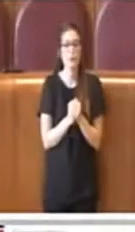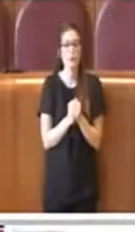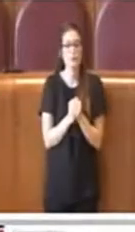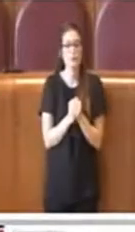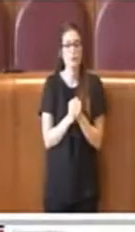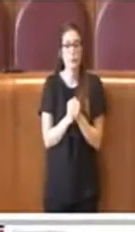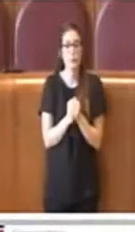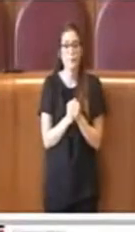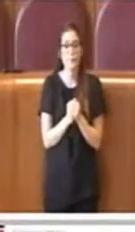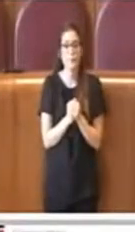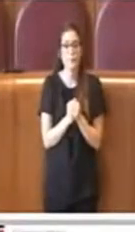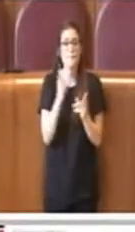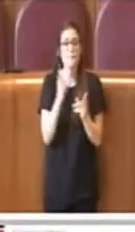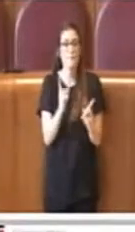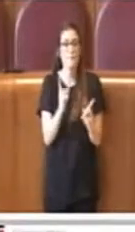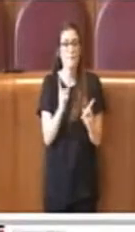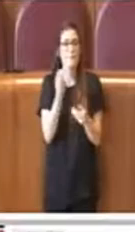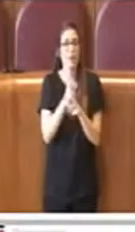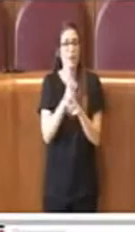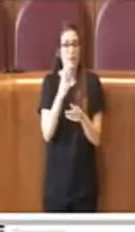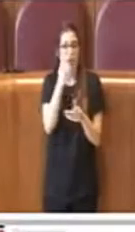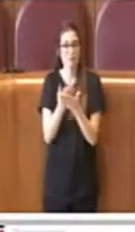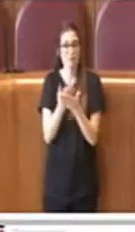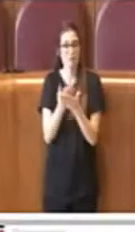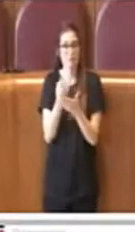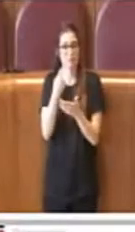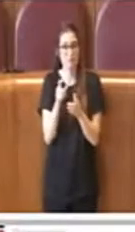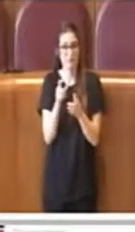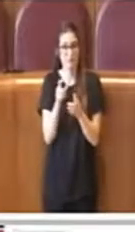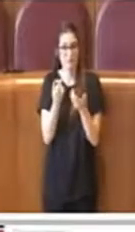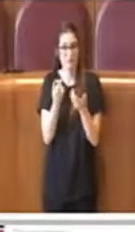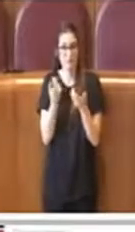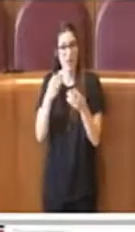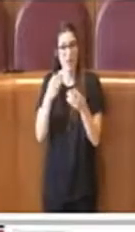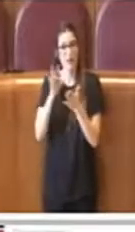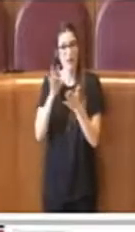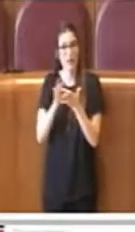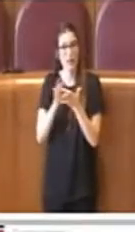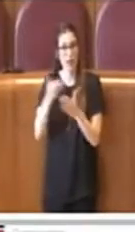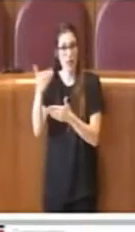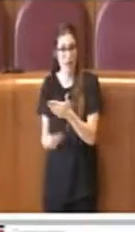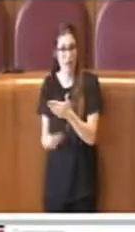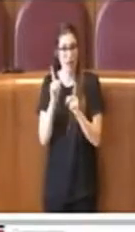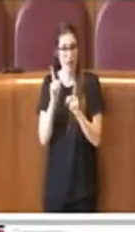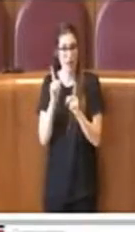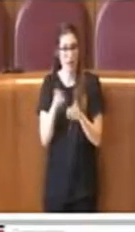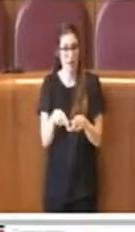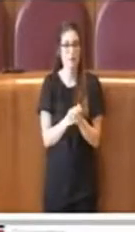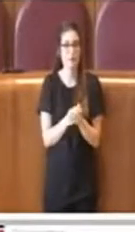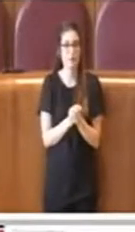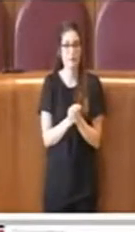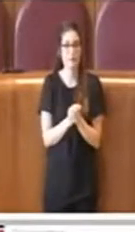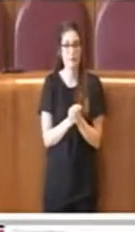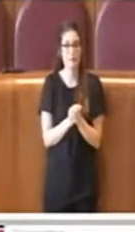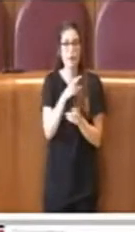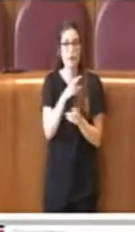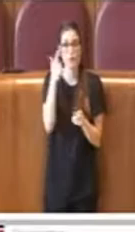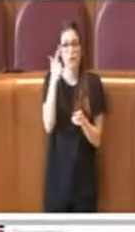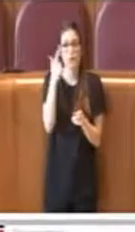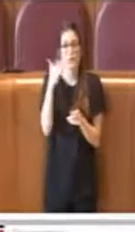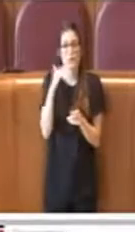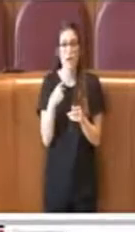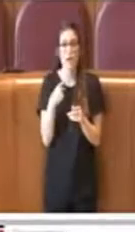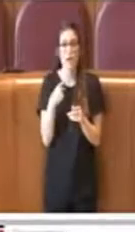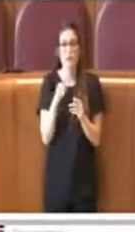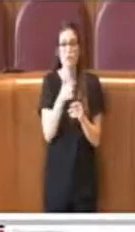questa delibera adeguarsi entro un certo termine. Il contesto normativo, tutti voi sapete che ieri è stata approvata la